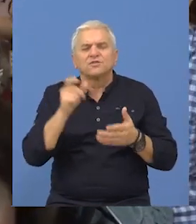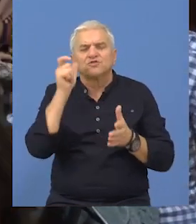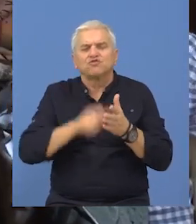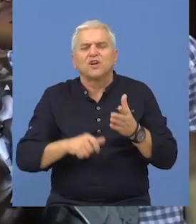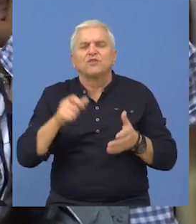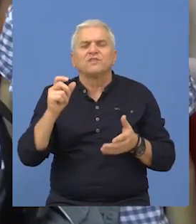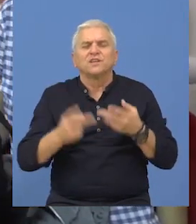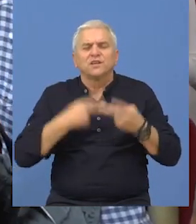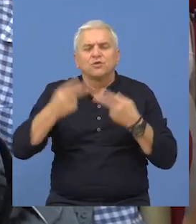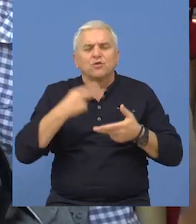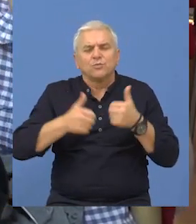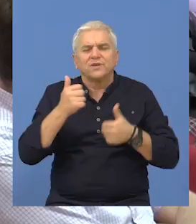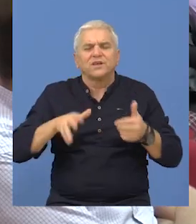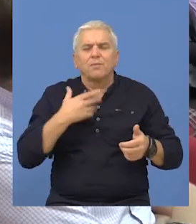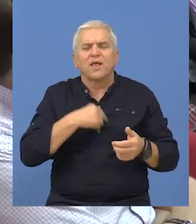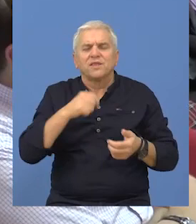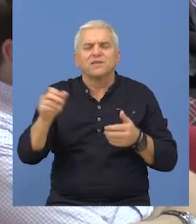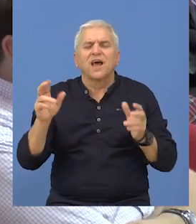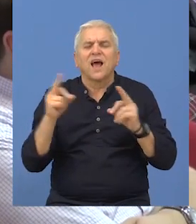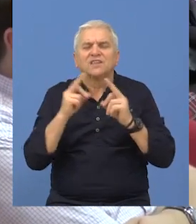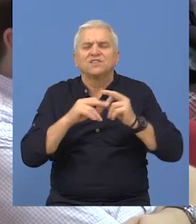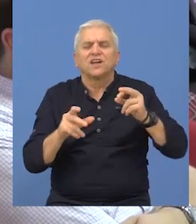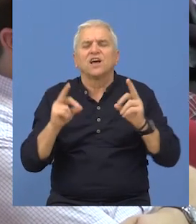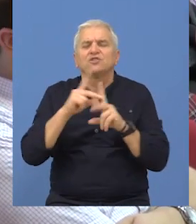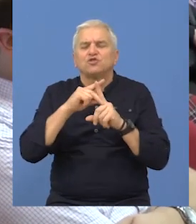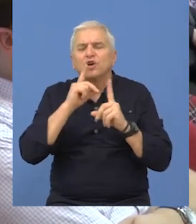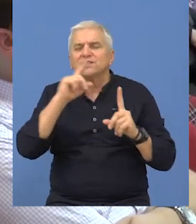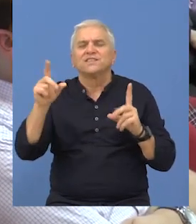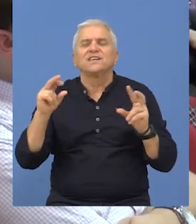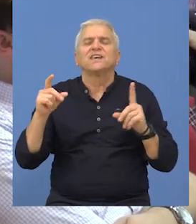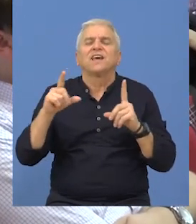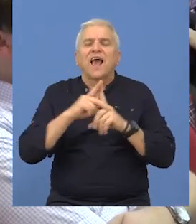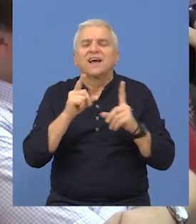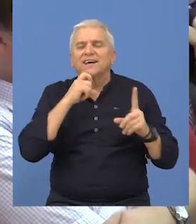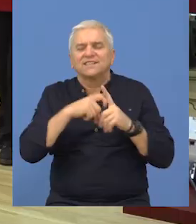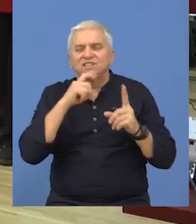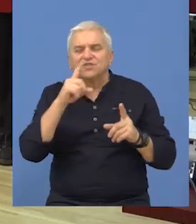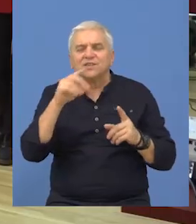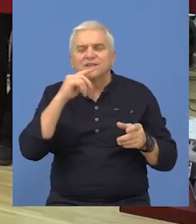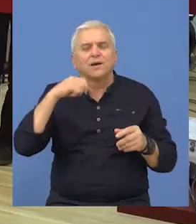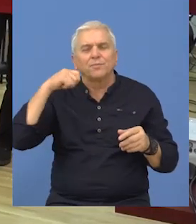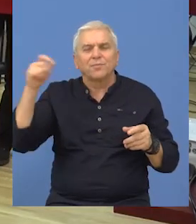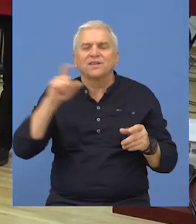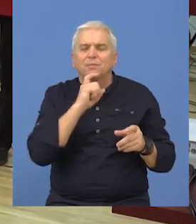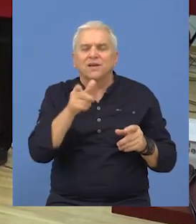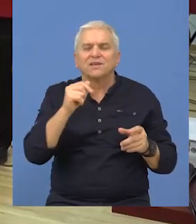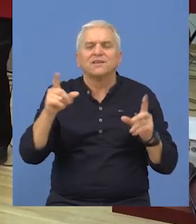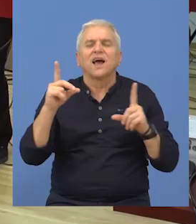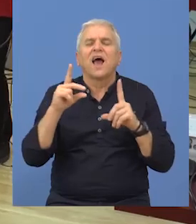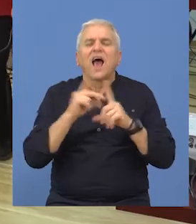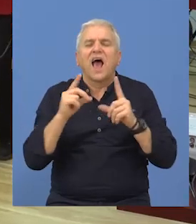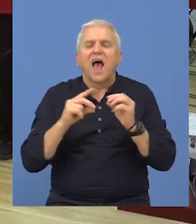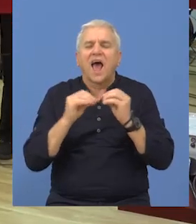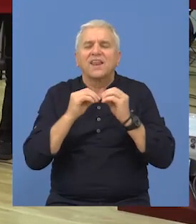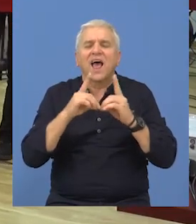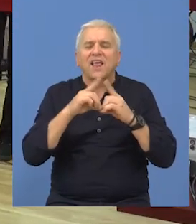članovi žirija, mladi pesnici Anđela Đokić i Aleksa Krstić, a poeziju na mađarskom jeziku ocenjivala je Ana Terek